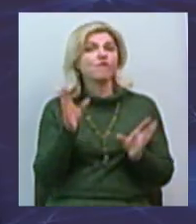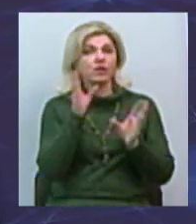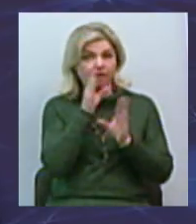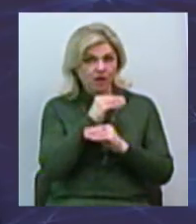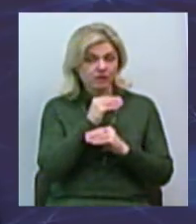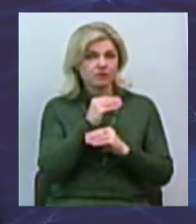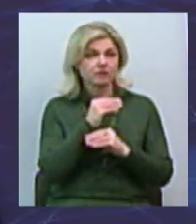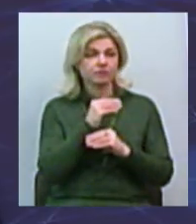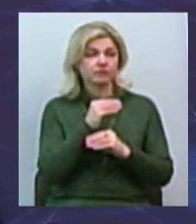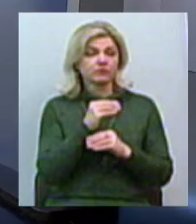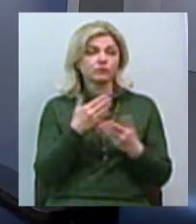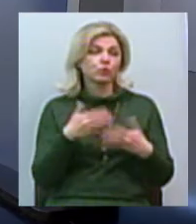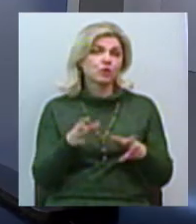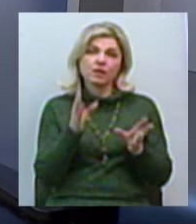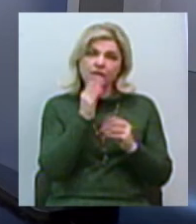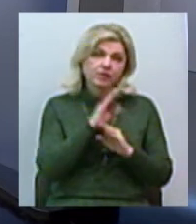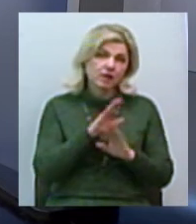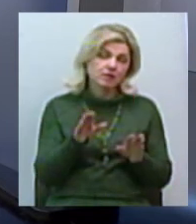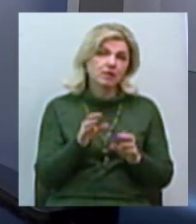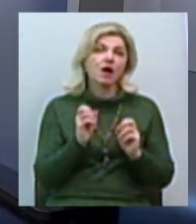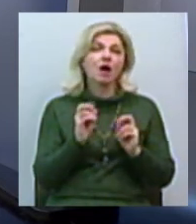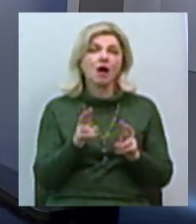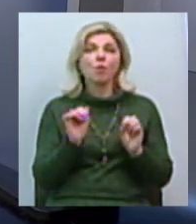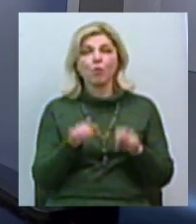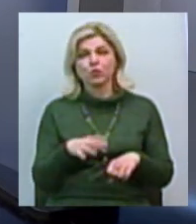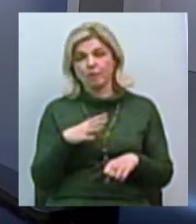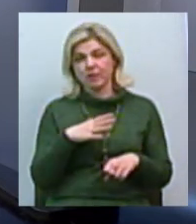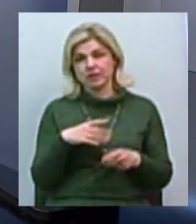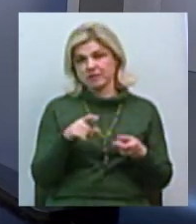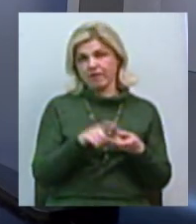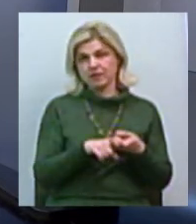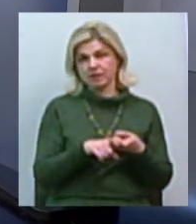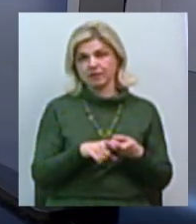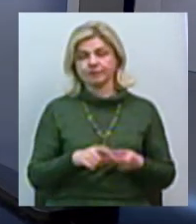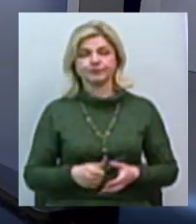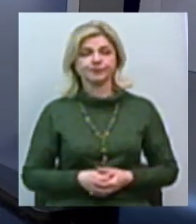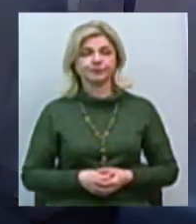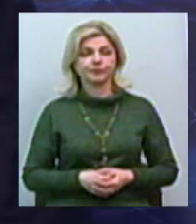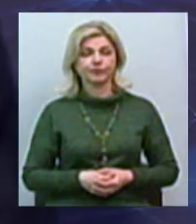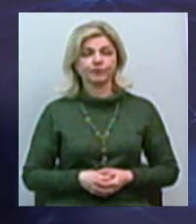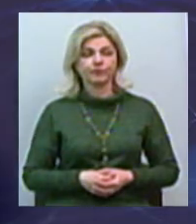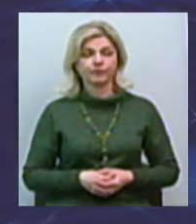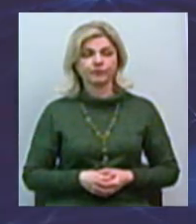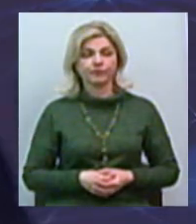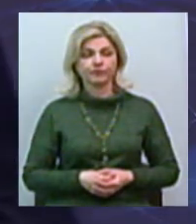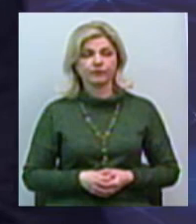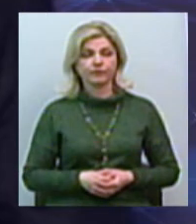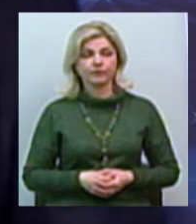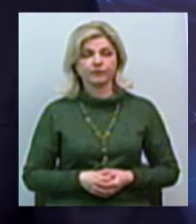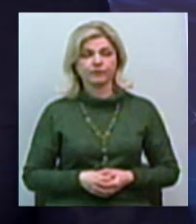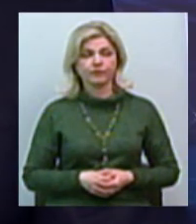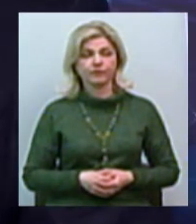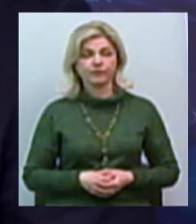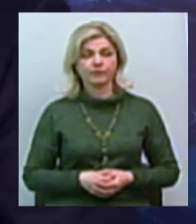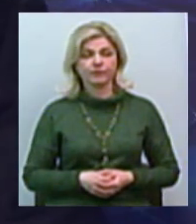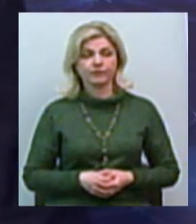Вже не вдасться тепер? І з чимось може бути пов'язаний? просто не знаю. Однозначно, ну, от є, опять